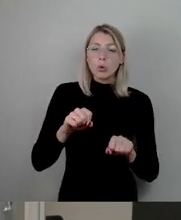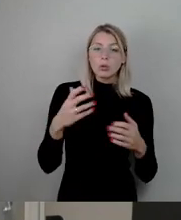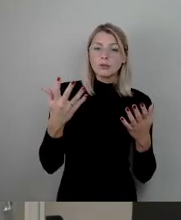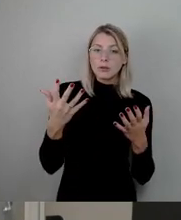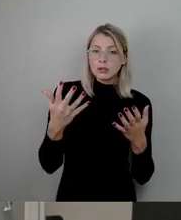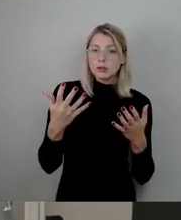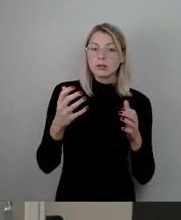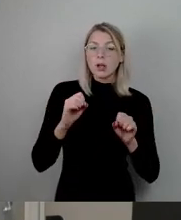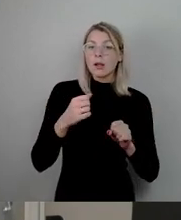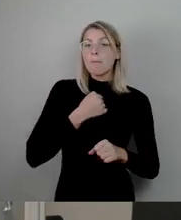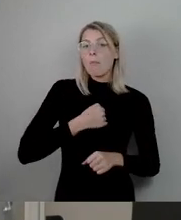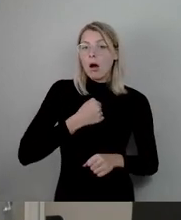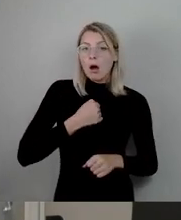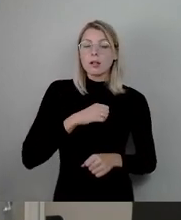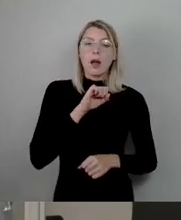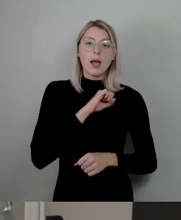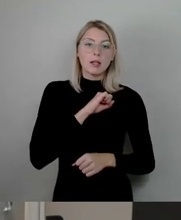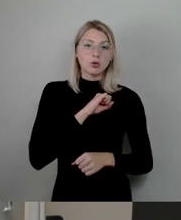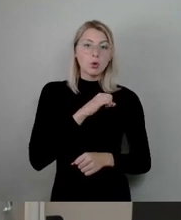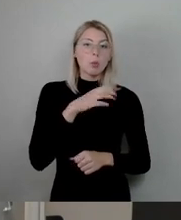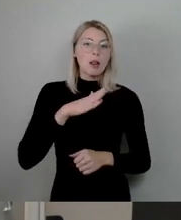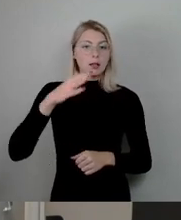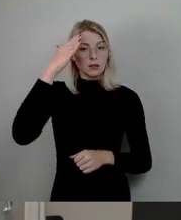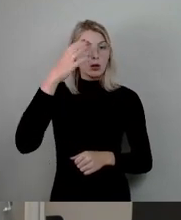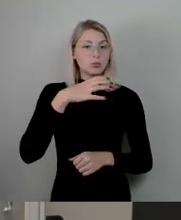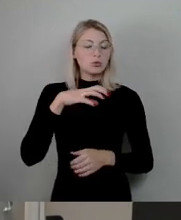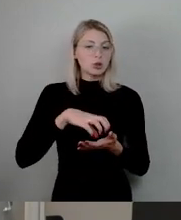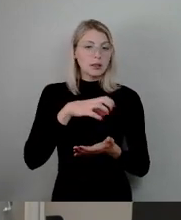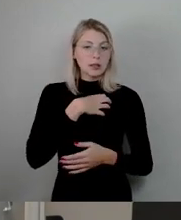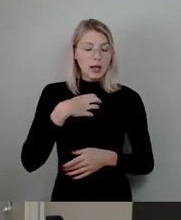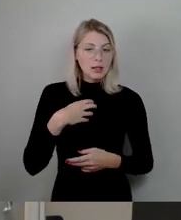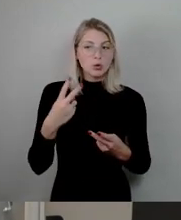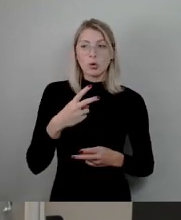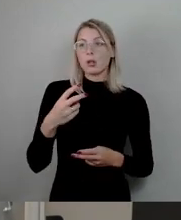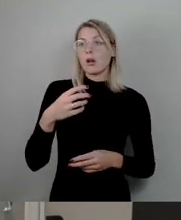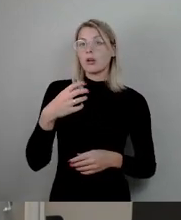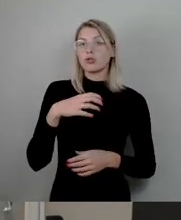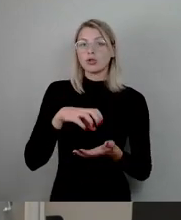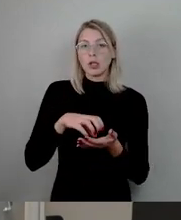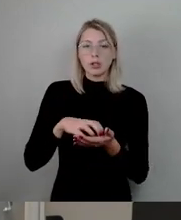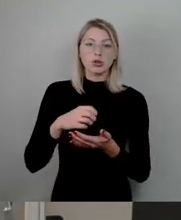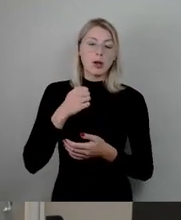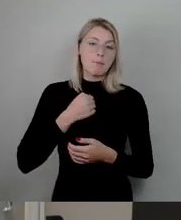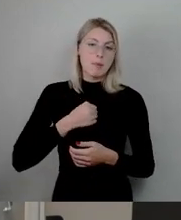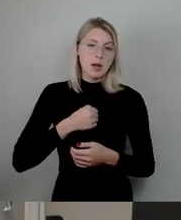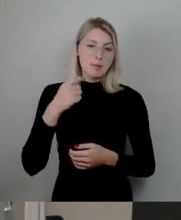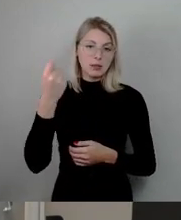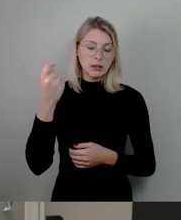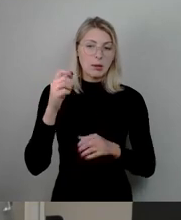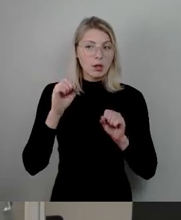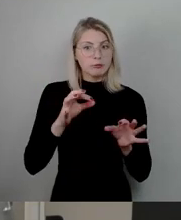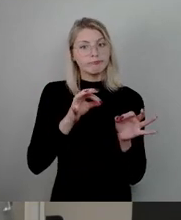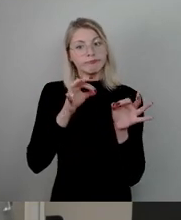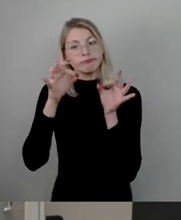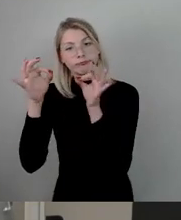Eigentum der Landeshauptstadt Dresden bzw. des städtischen Beterbetriebes zu überführen und dann tatsächlich auch